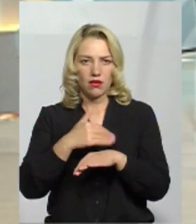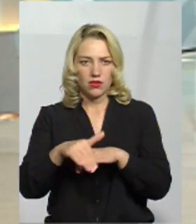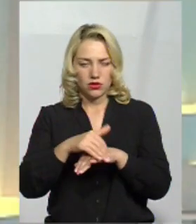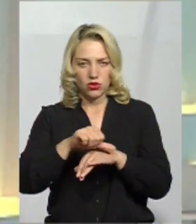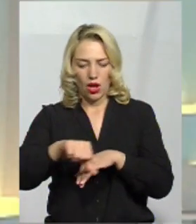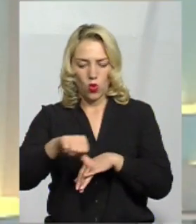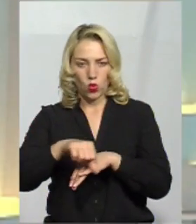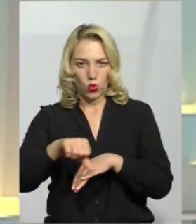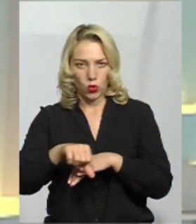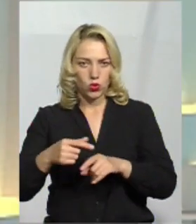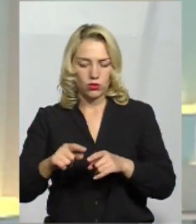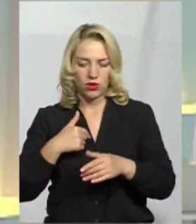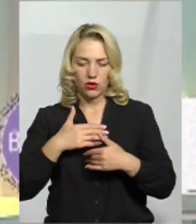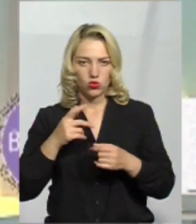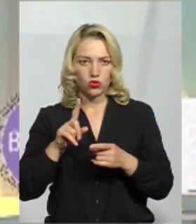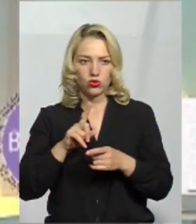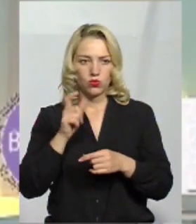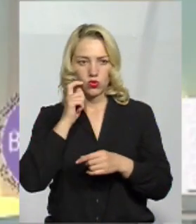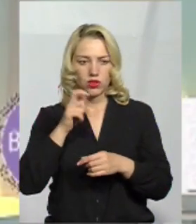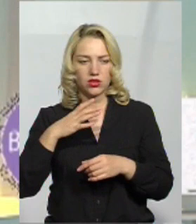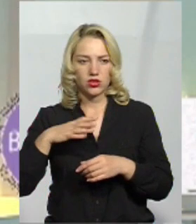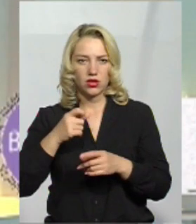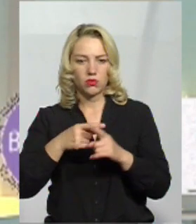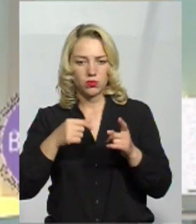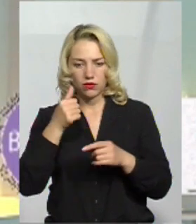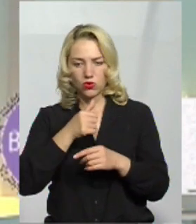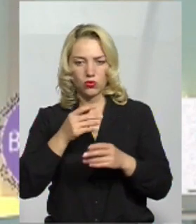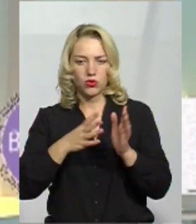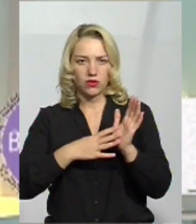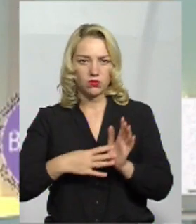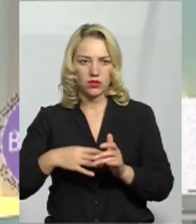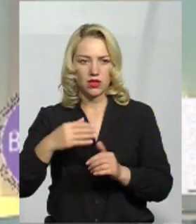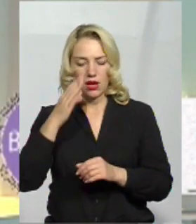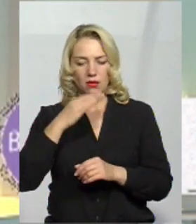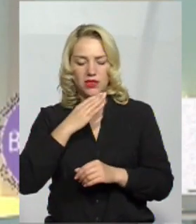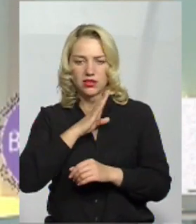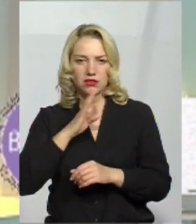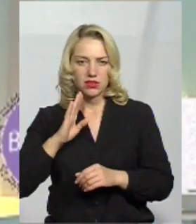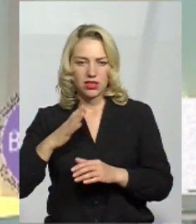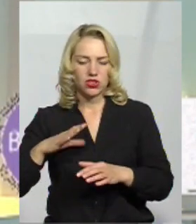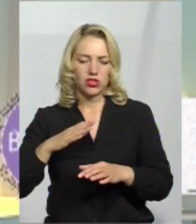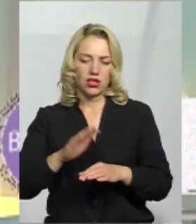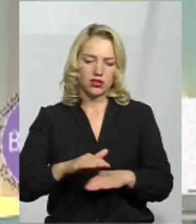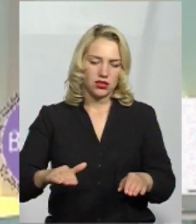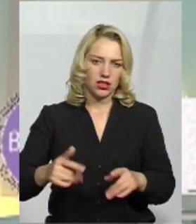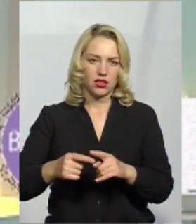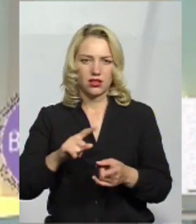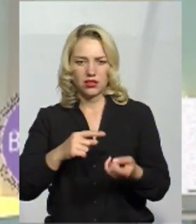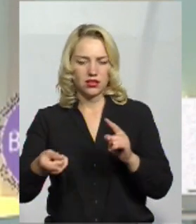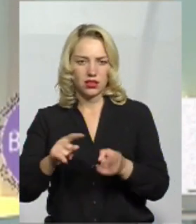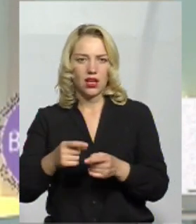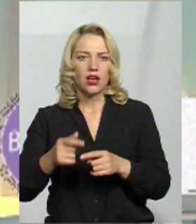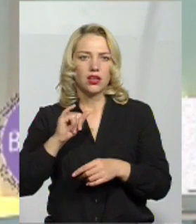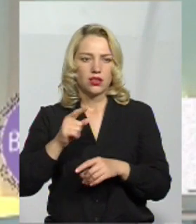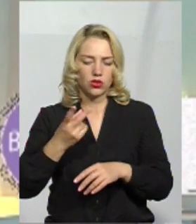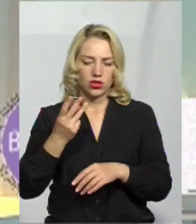І я не хочу, щоб українці чекали місяцями по пів року, по дев'ять місяців батьки дітей, діти батьків. Третій